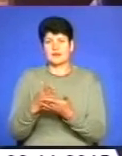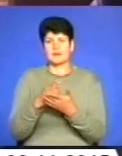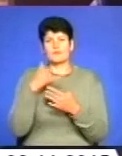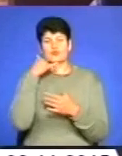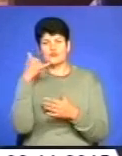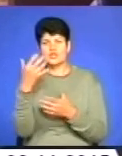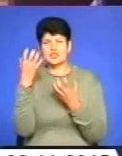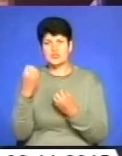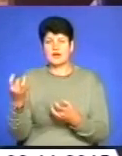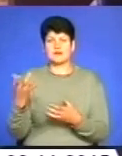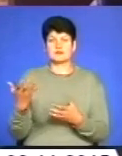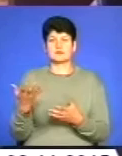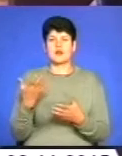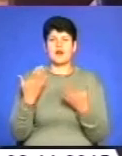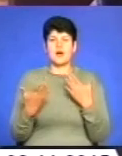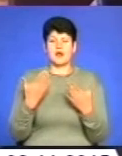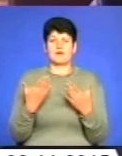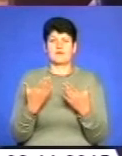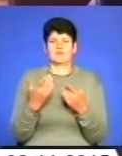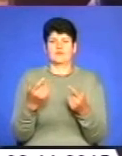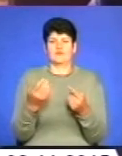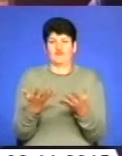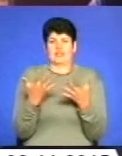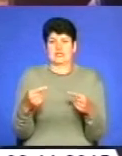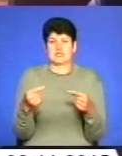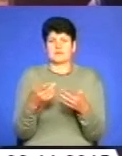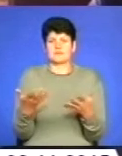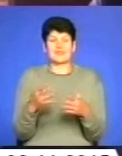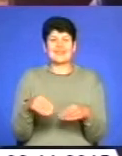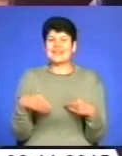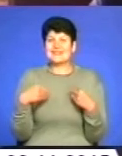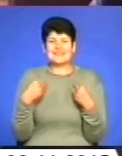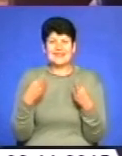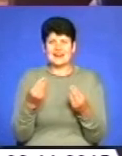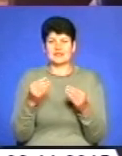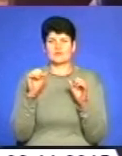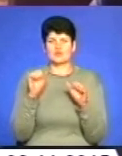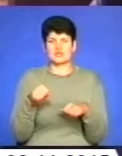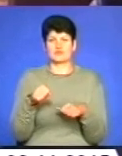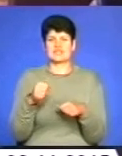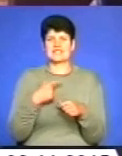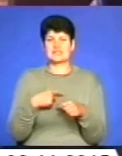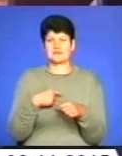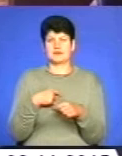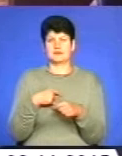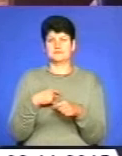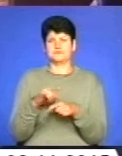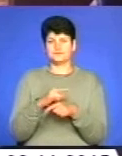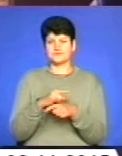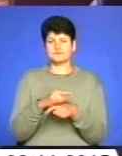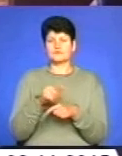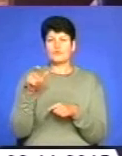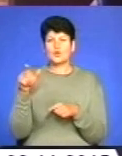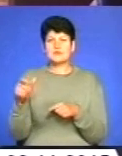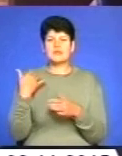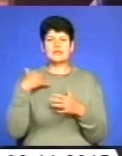пересвідчитесь іншим чином. Не дайте шахраям себе ошукати. Також у осіб, які